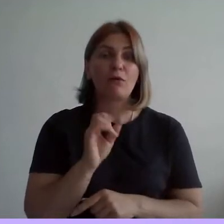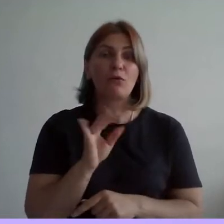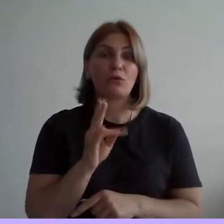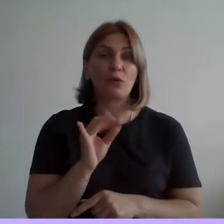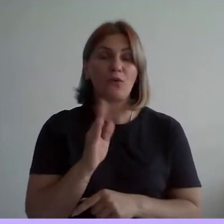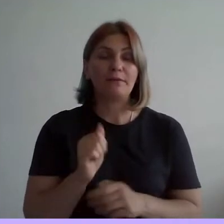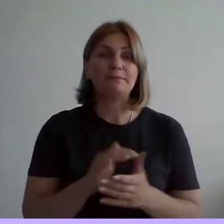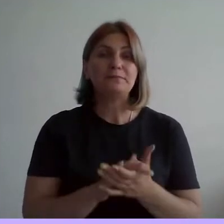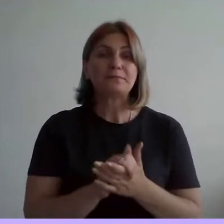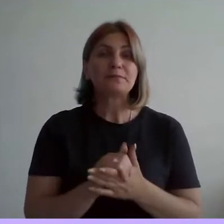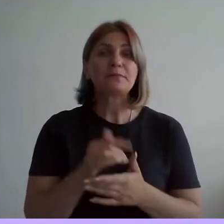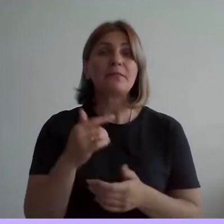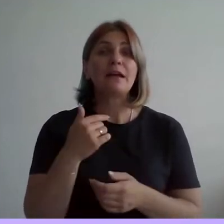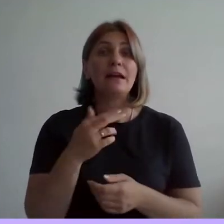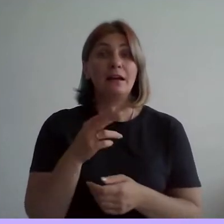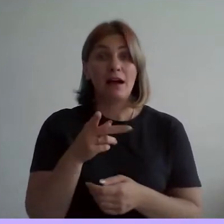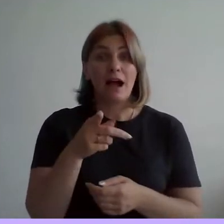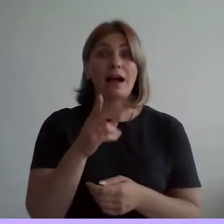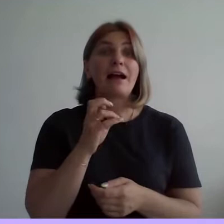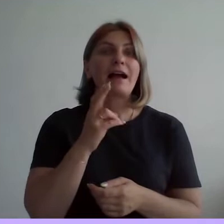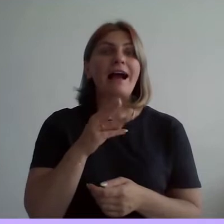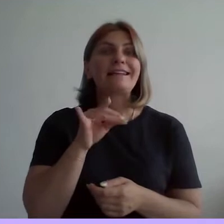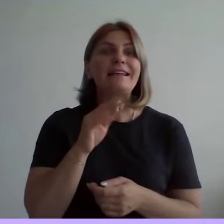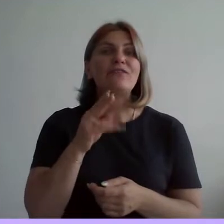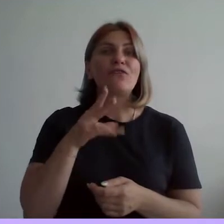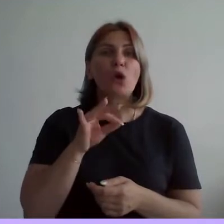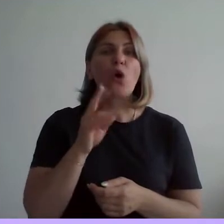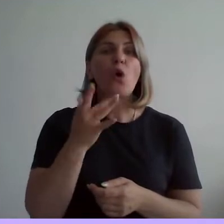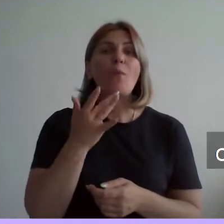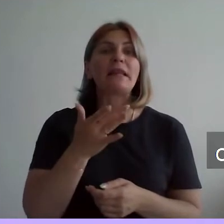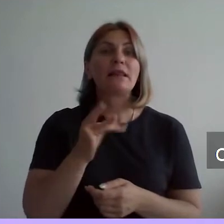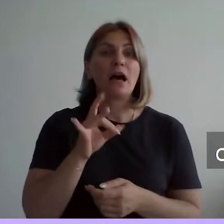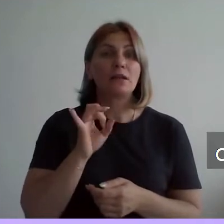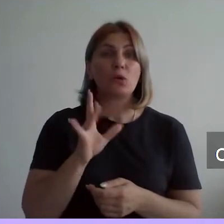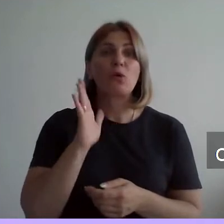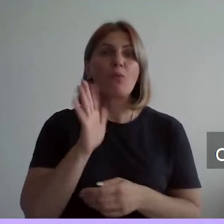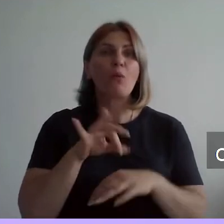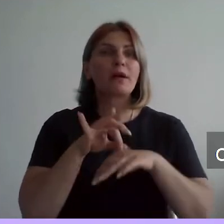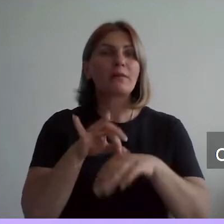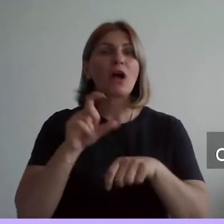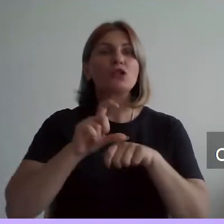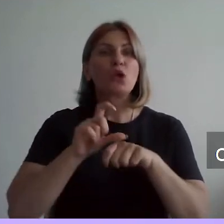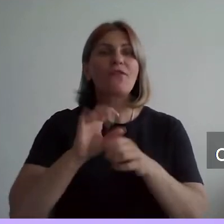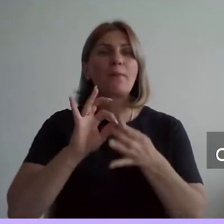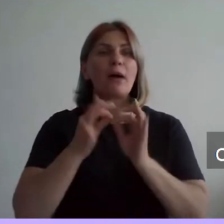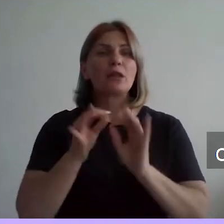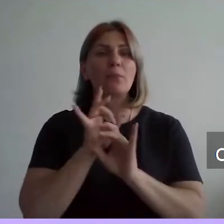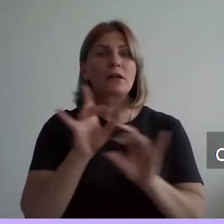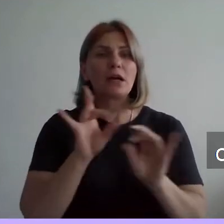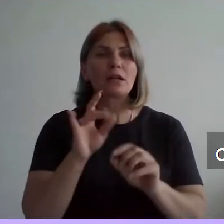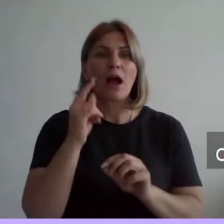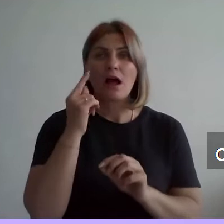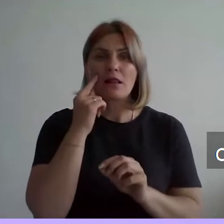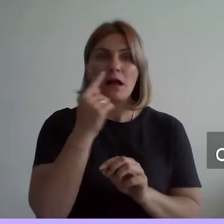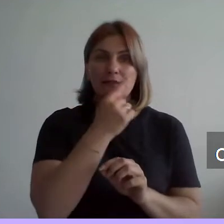вы с нами. Я, как тифлокомментатор, буду сопровождать словесными пояснениями визуальный ряд, который